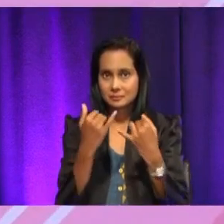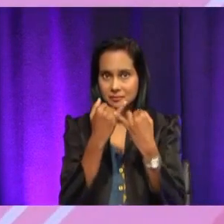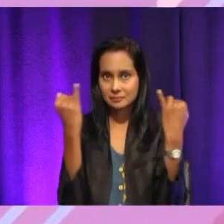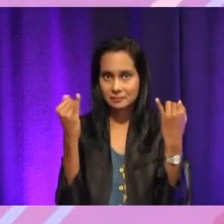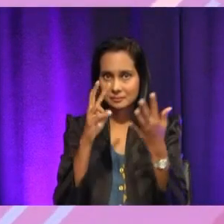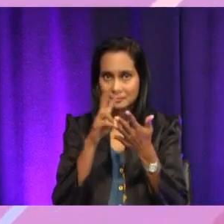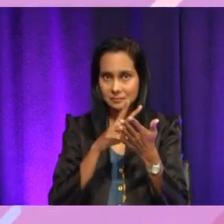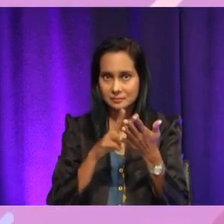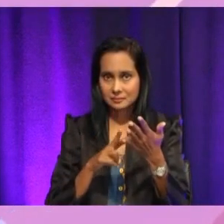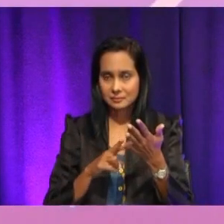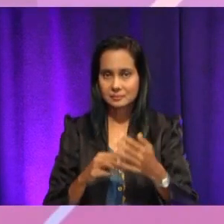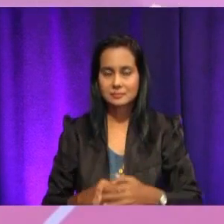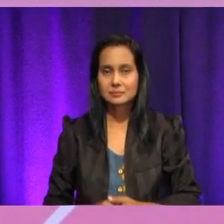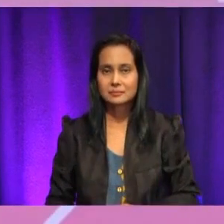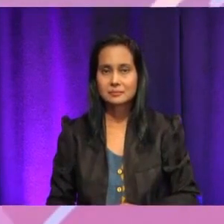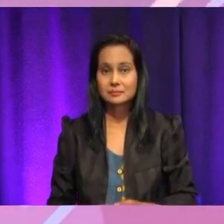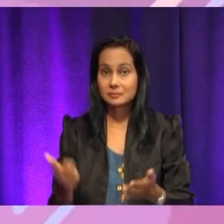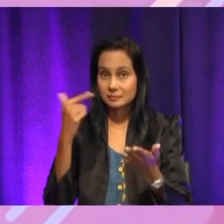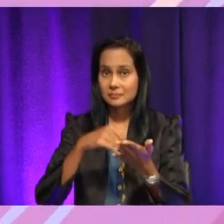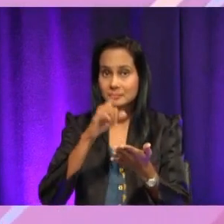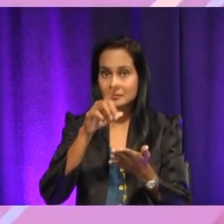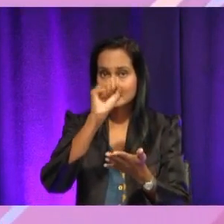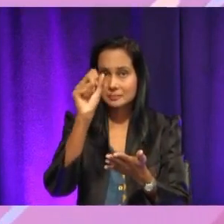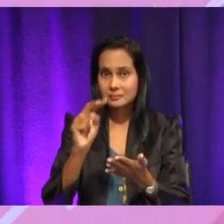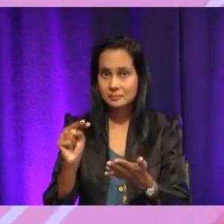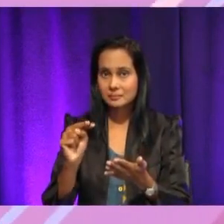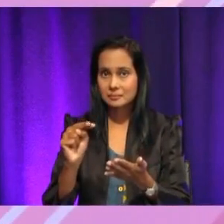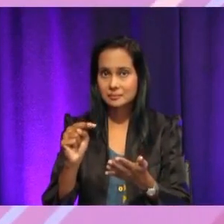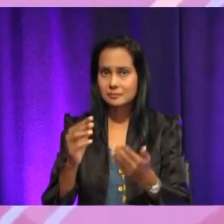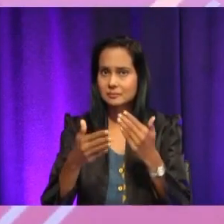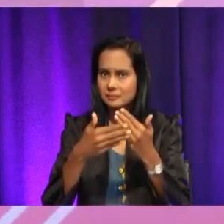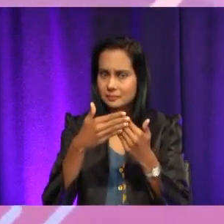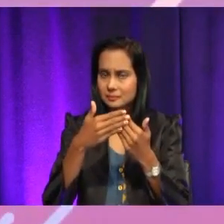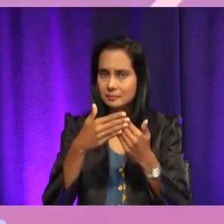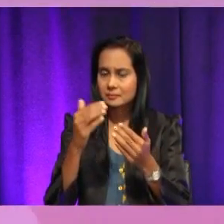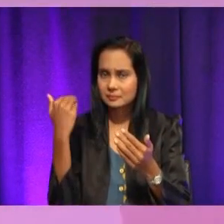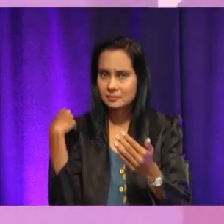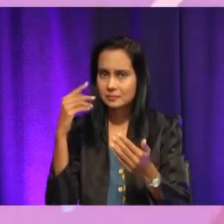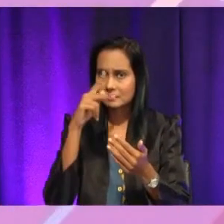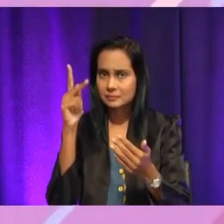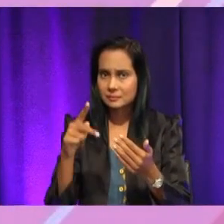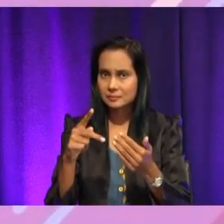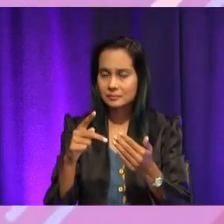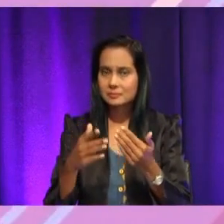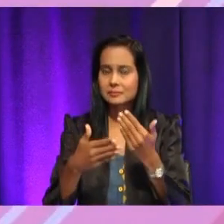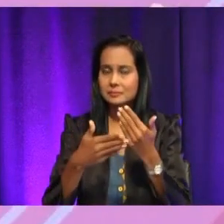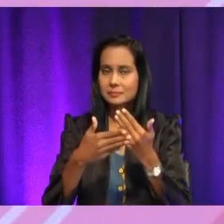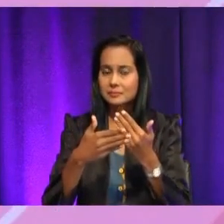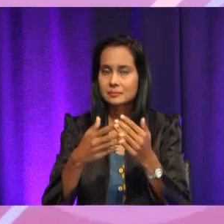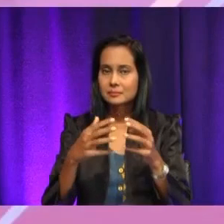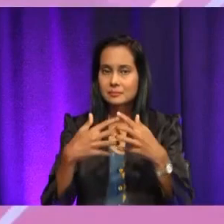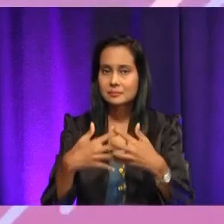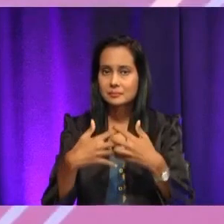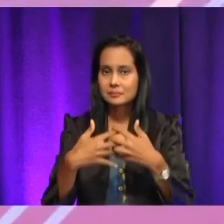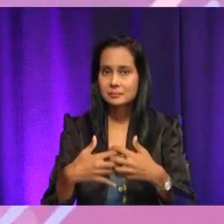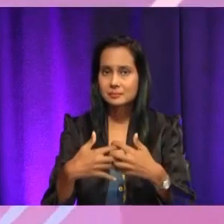Okey, jadi cikgu nak tanyakan satu soalan lagi. Okey, Kail. Mudahkah? Adakah mesin pengering lebih mudah berbanding dengan